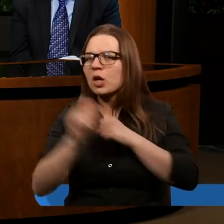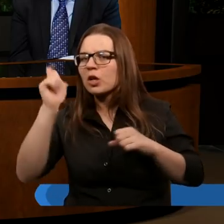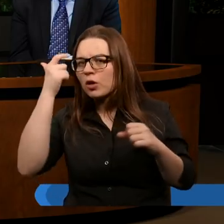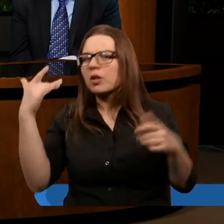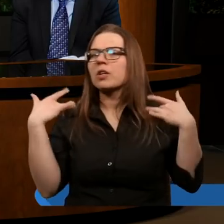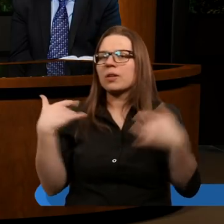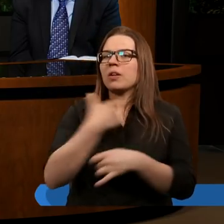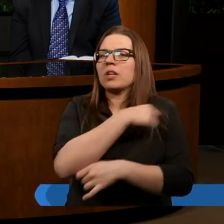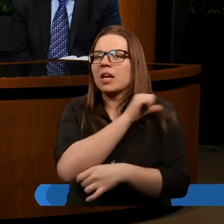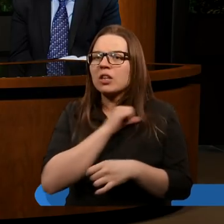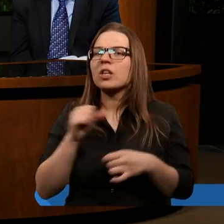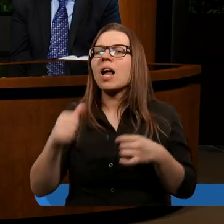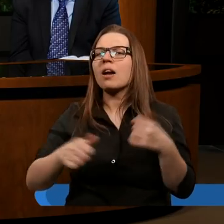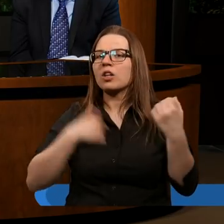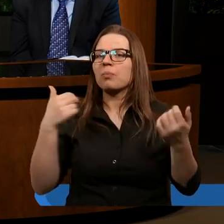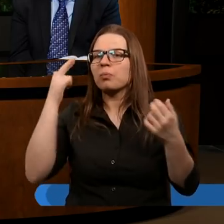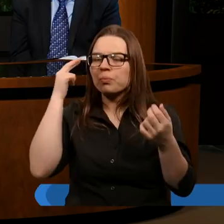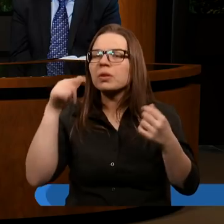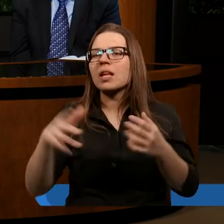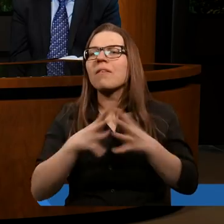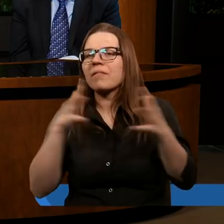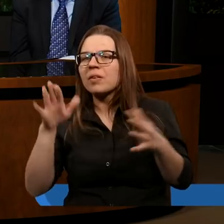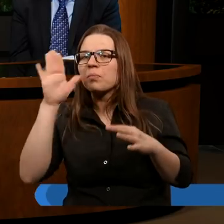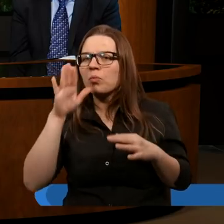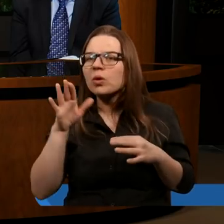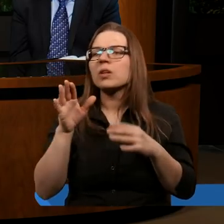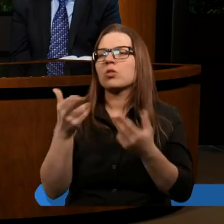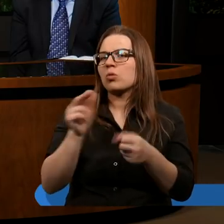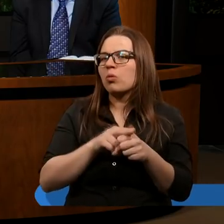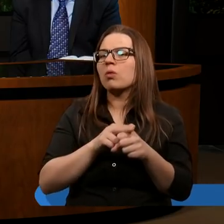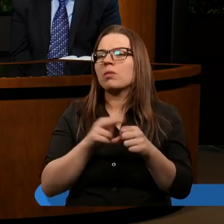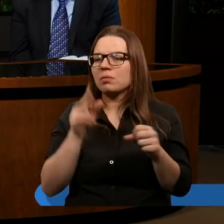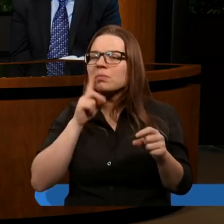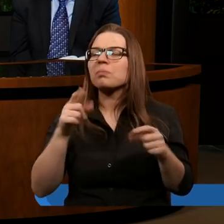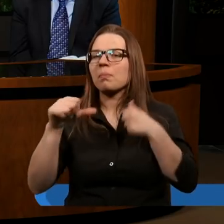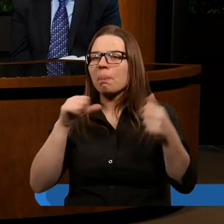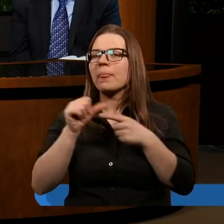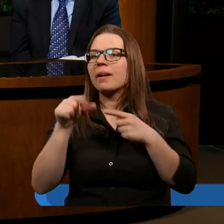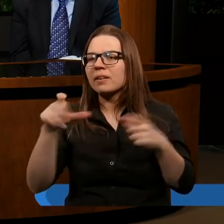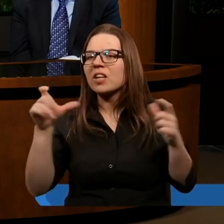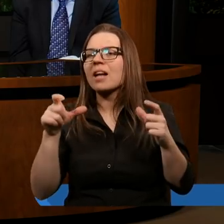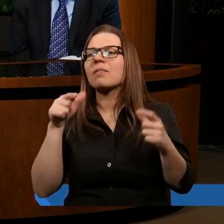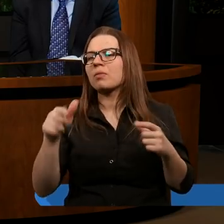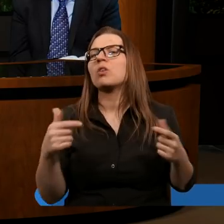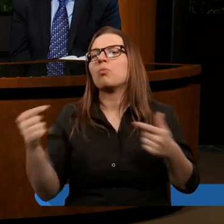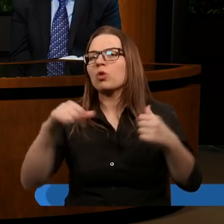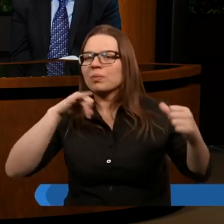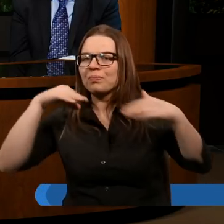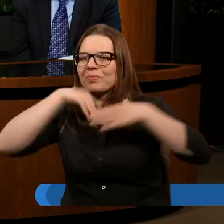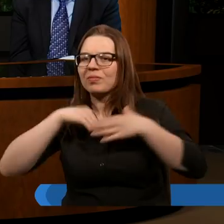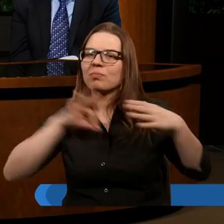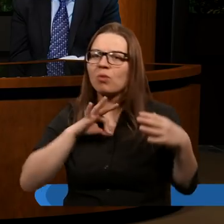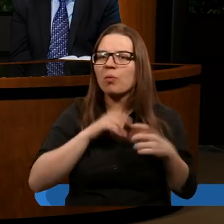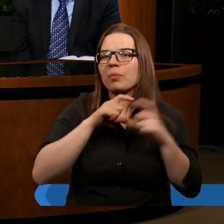bycia chrześcijaninem, żebyśmy rozumieli, że ten wielki Bóg, który panuje nad czasem, to On chce przede wszystkim panować we mnie,